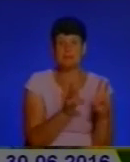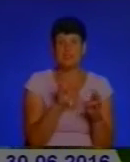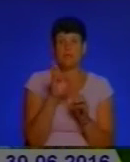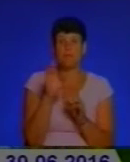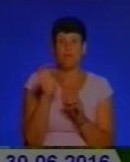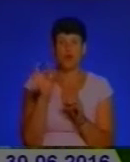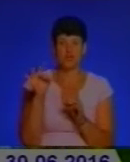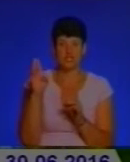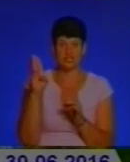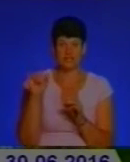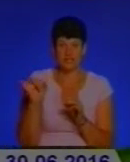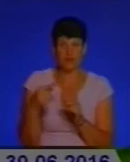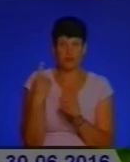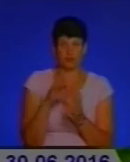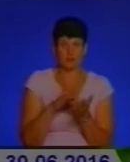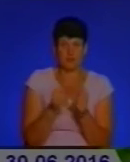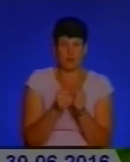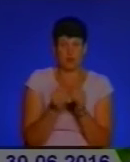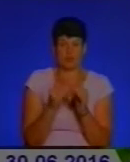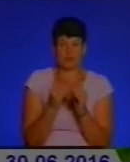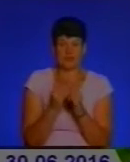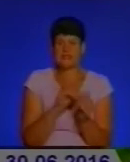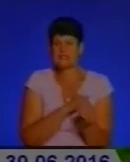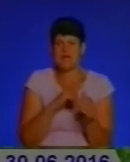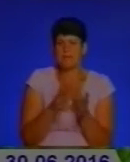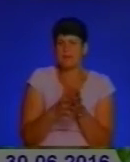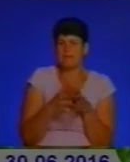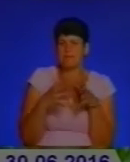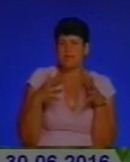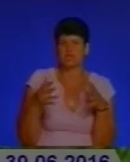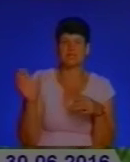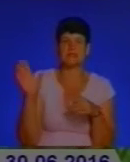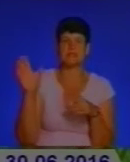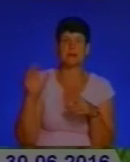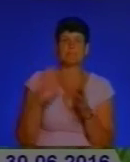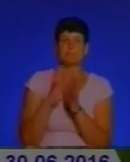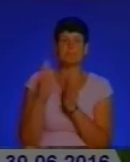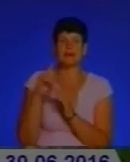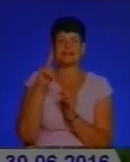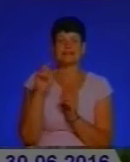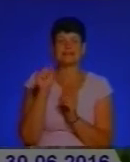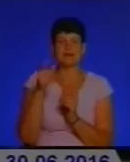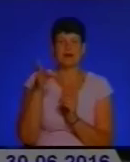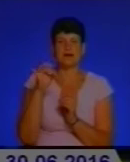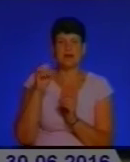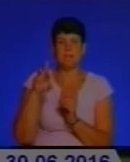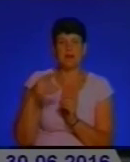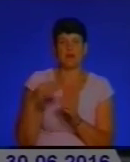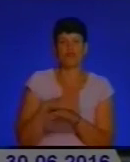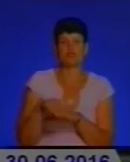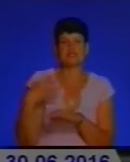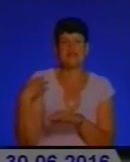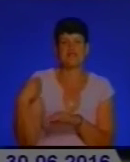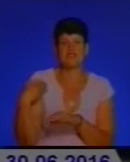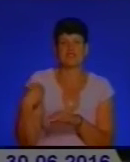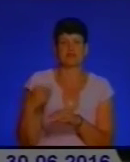поблизу житлових будинків. Найбільше розрослася рослина у парку Загребелля, на вулицях Львівській та Бригадній. Подружки, син, він